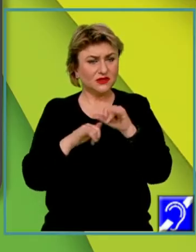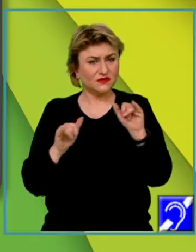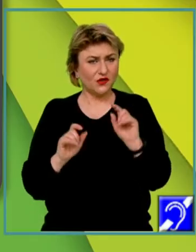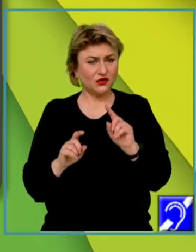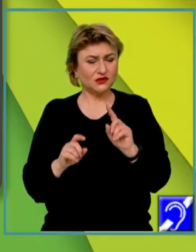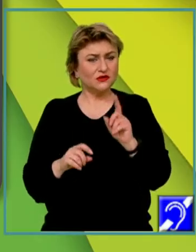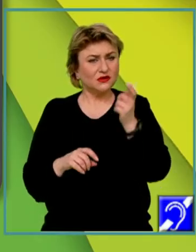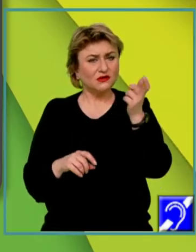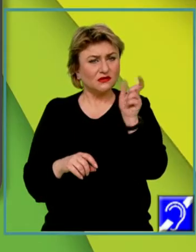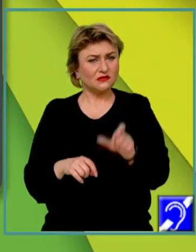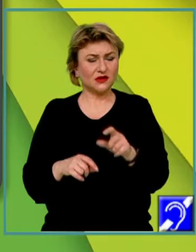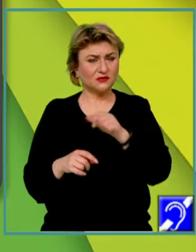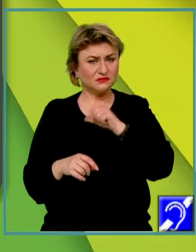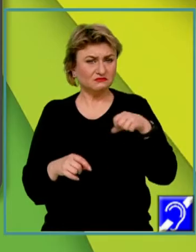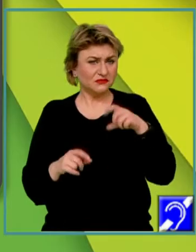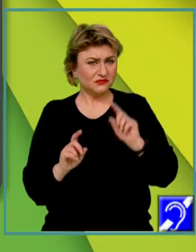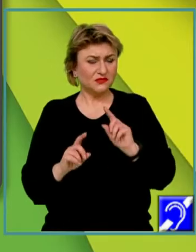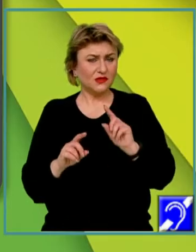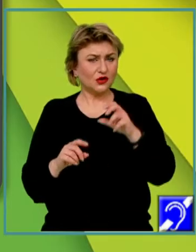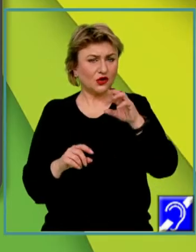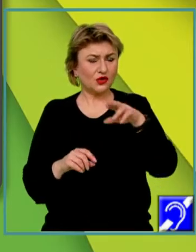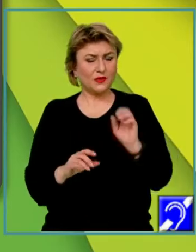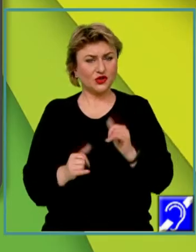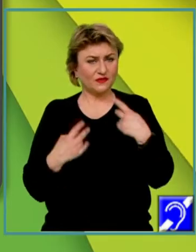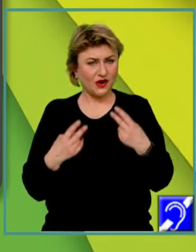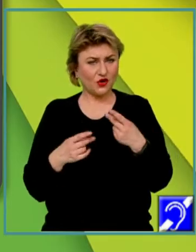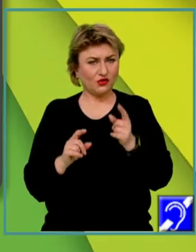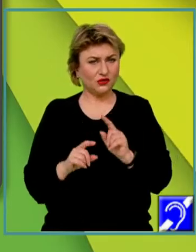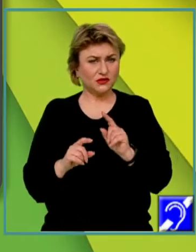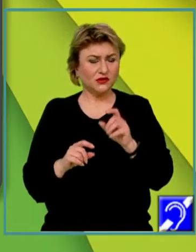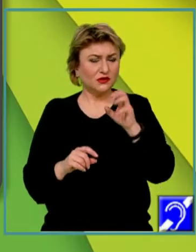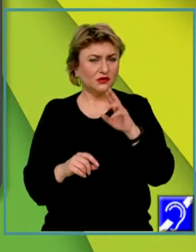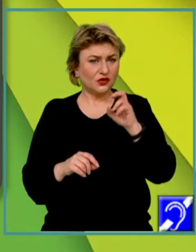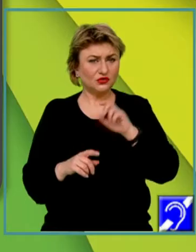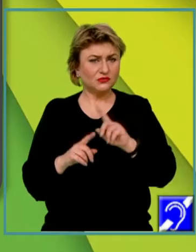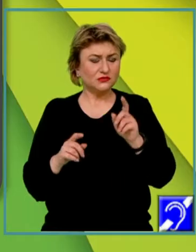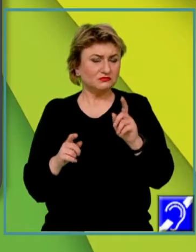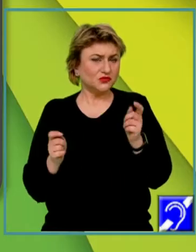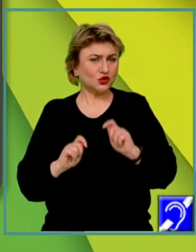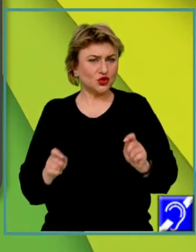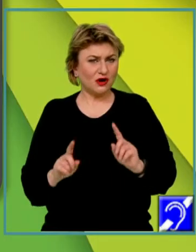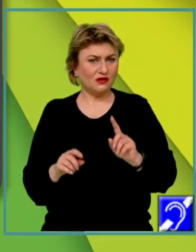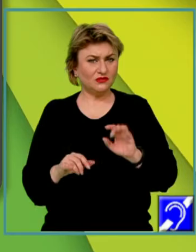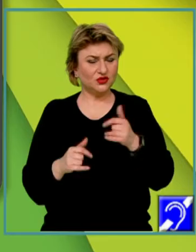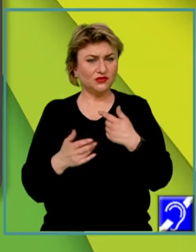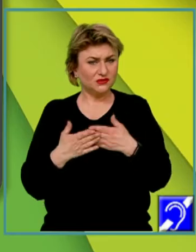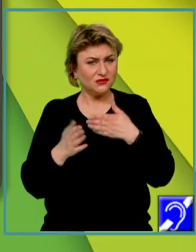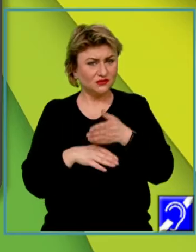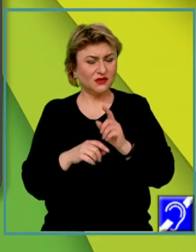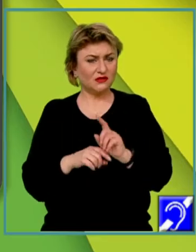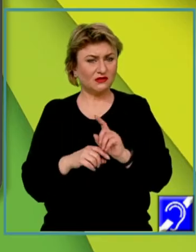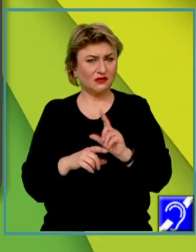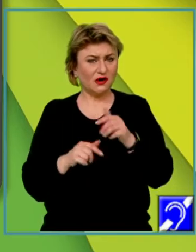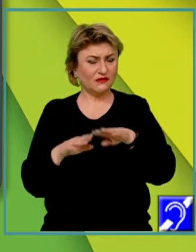personală, asimilează norme și valori, roluri sociale și își dezvoltă calități specifice necesare integrării sale